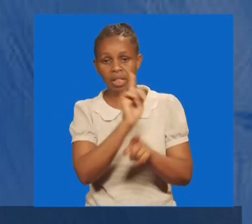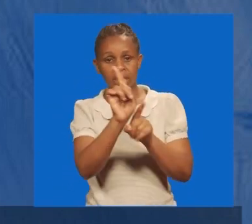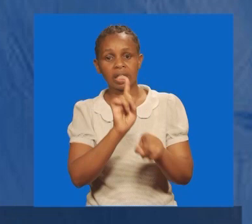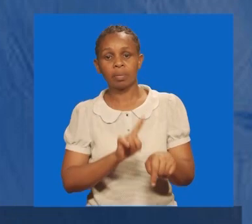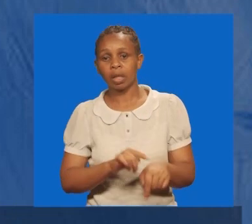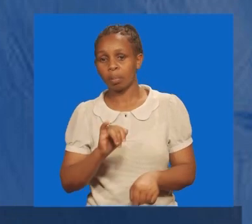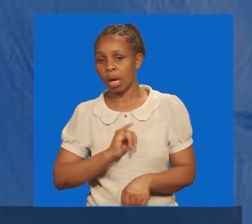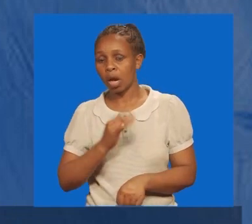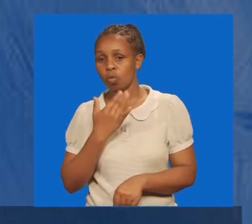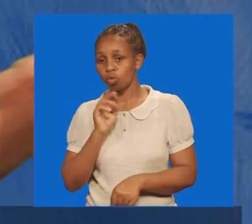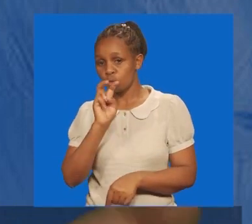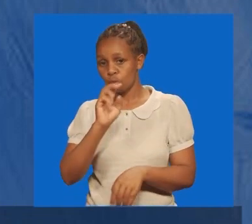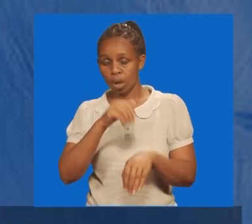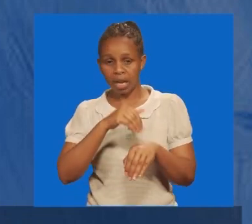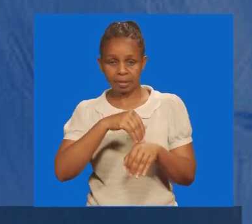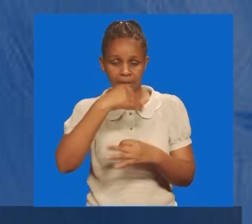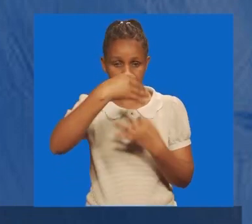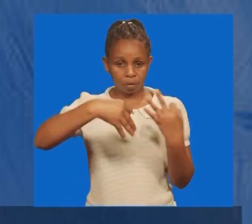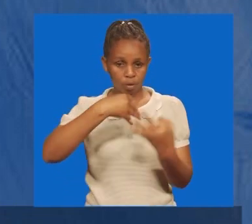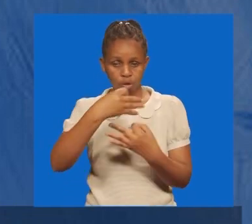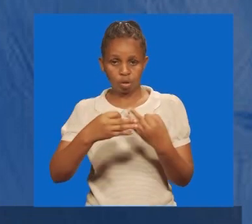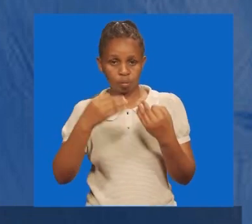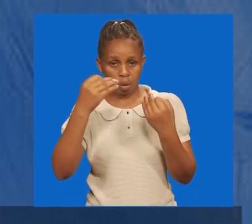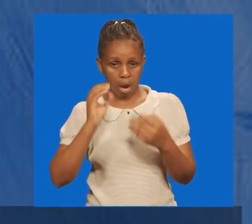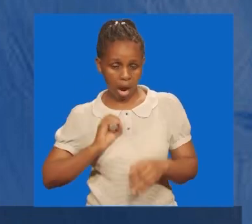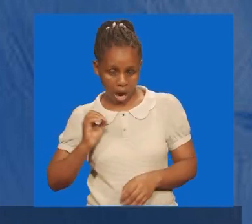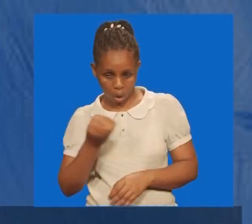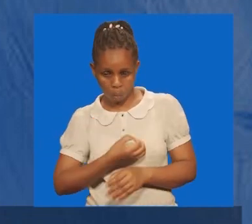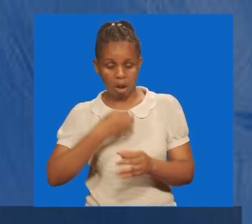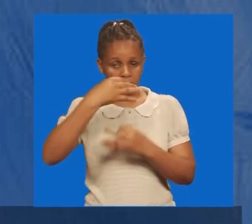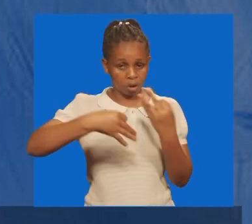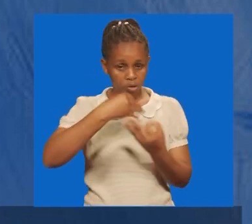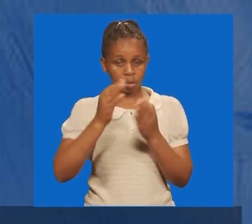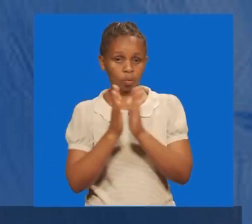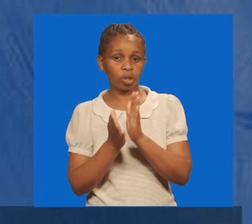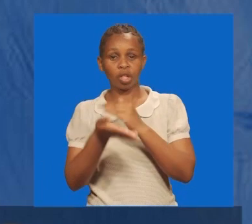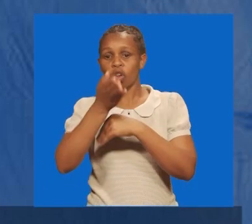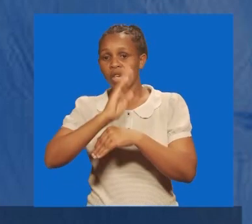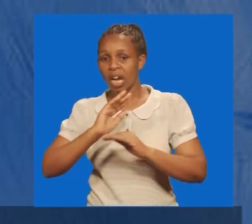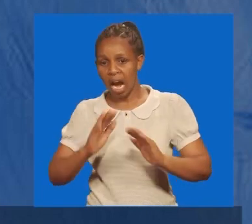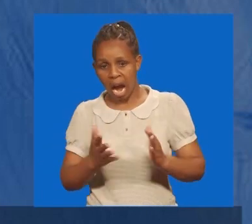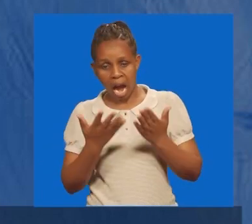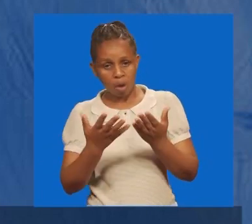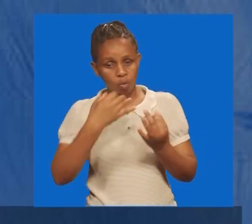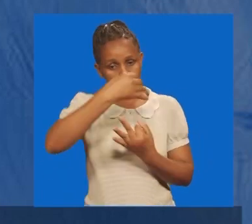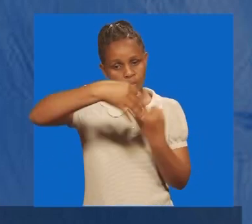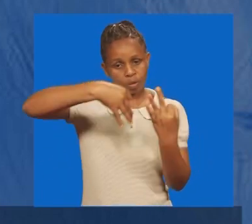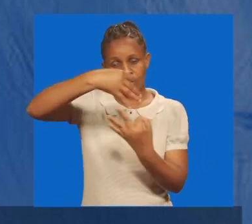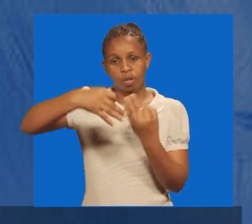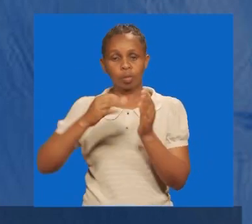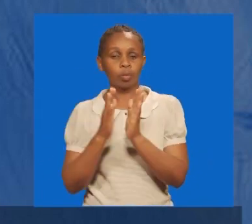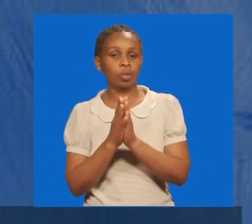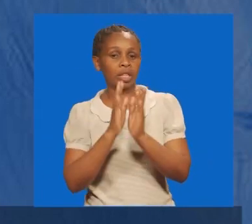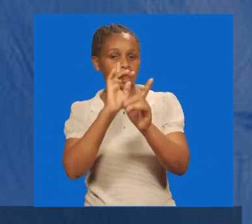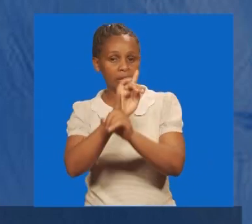ningependa kuangalia, ushirika, wetu na mungu, ya kwamba, tunashirikiana katika mambo